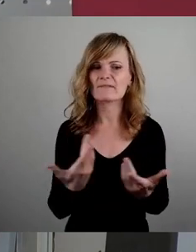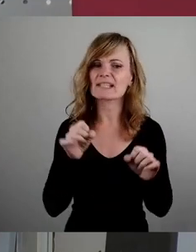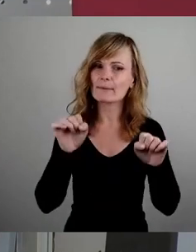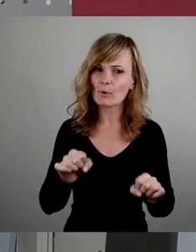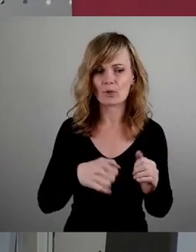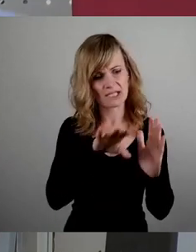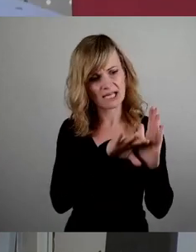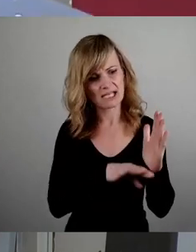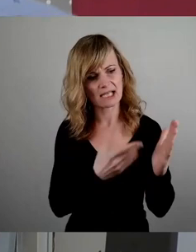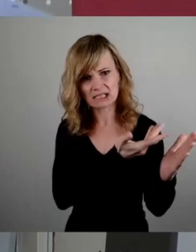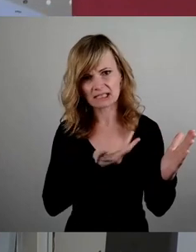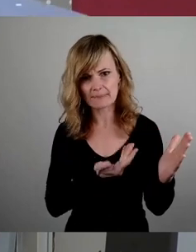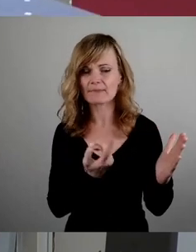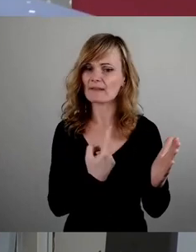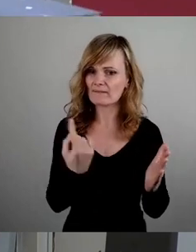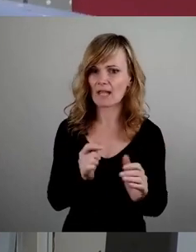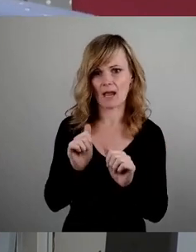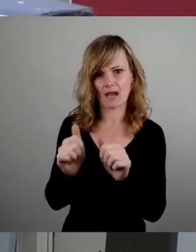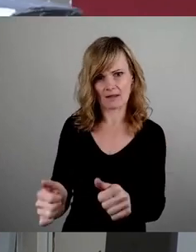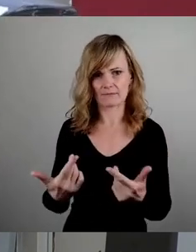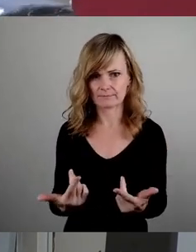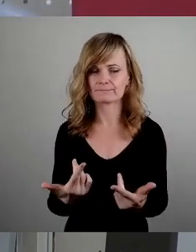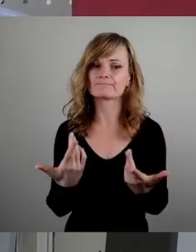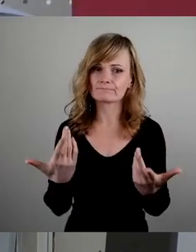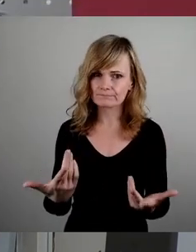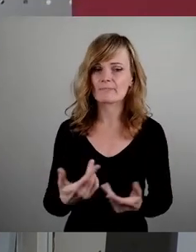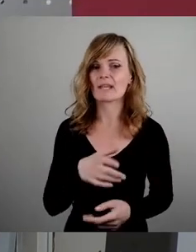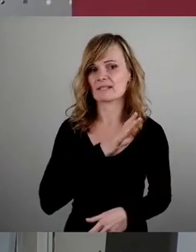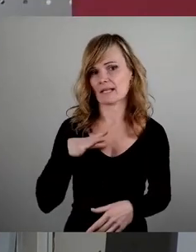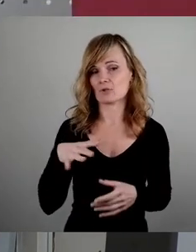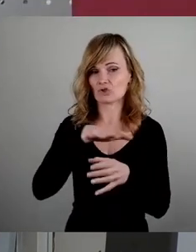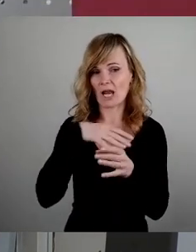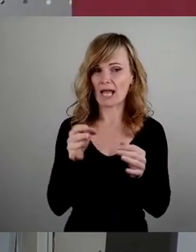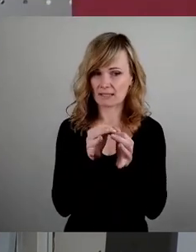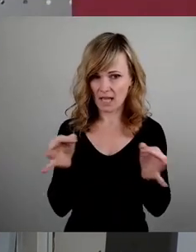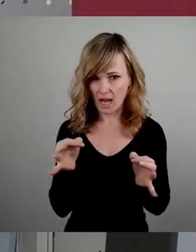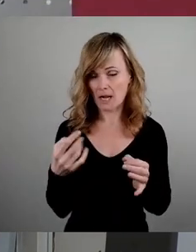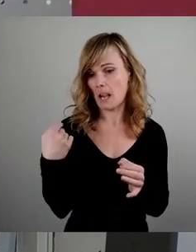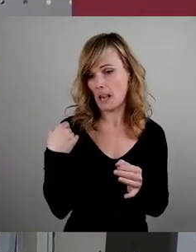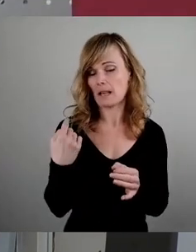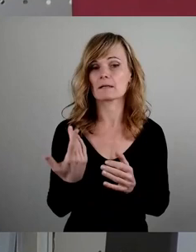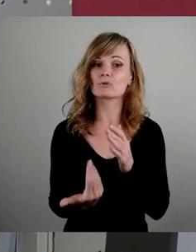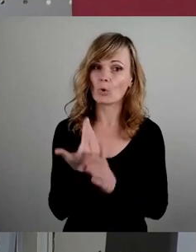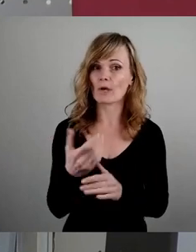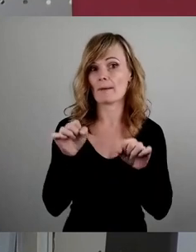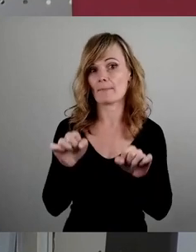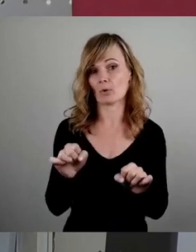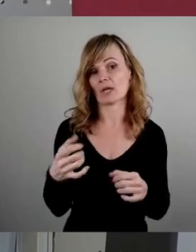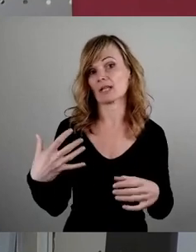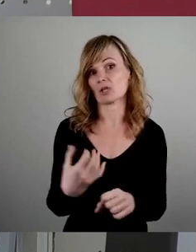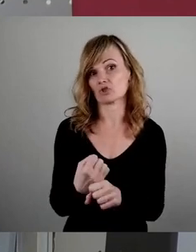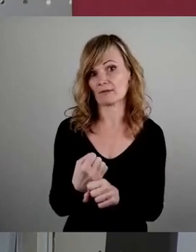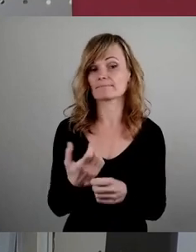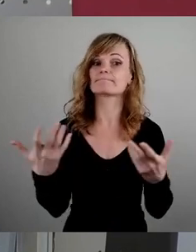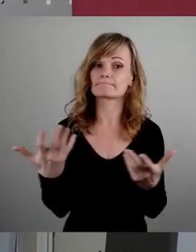und der Sächsische Landtag hat ja jetzt vor kurzem eine neue Möglichkeit geschaffen, nämlich das